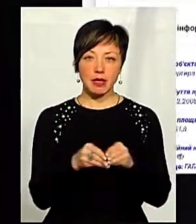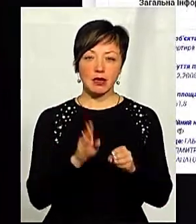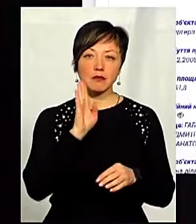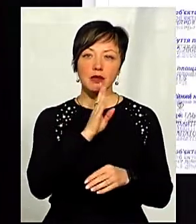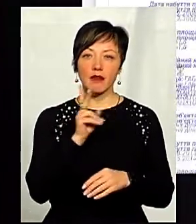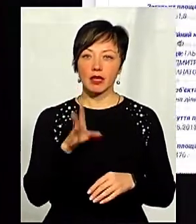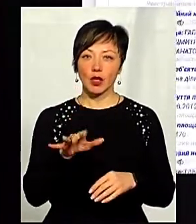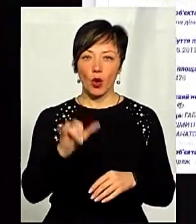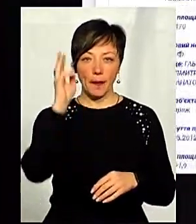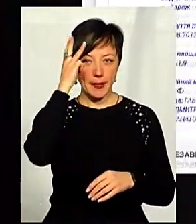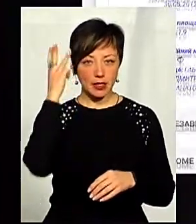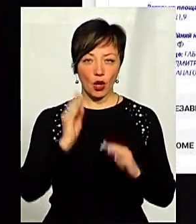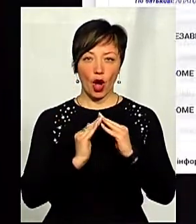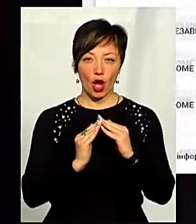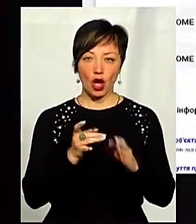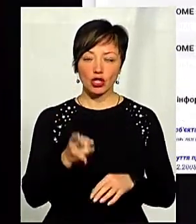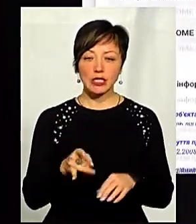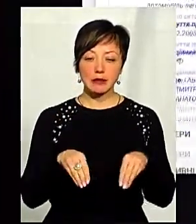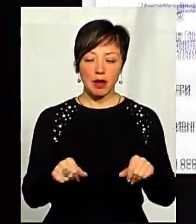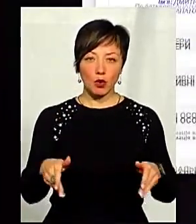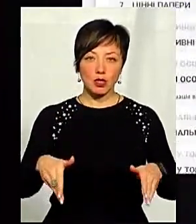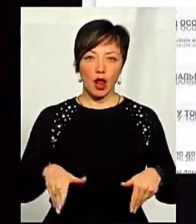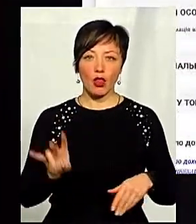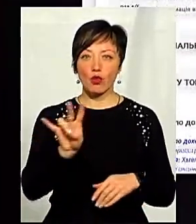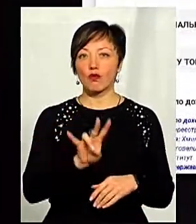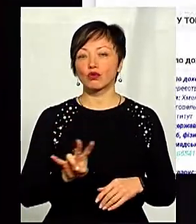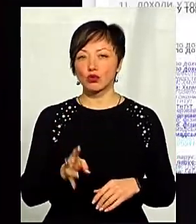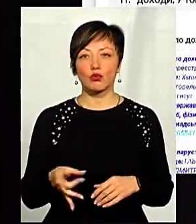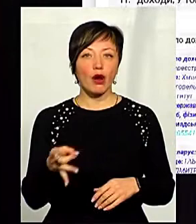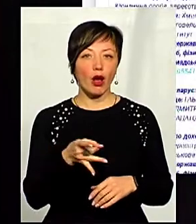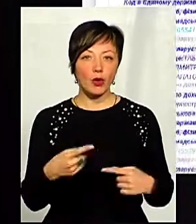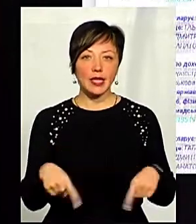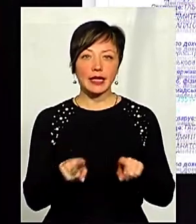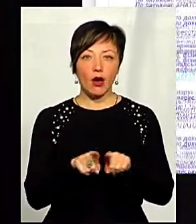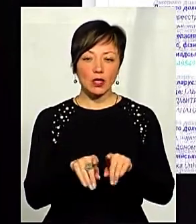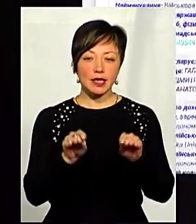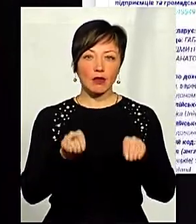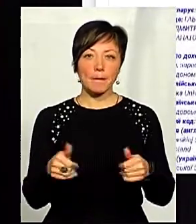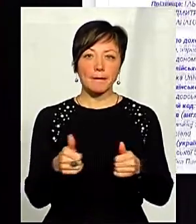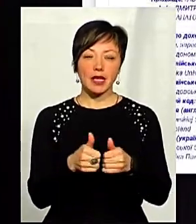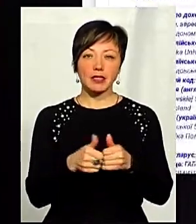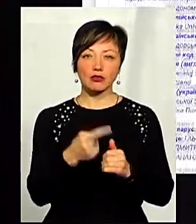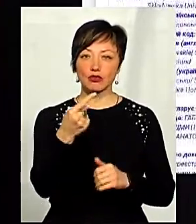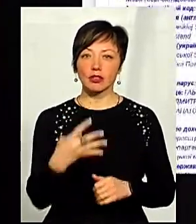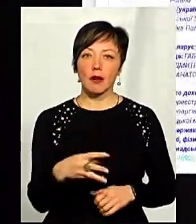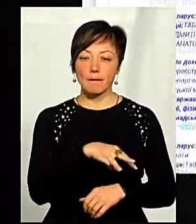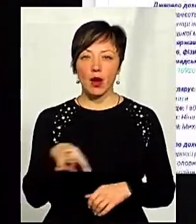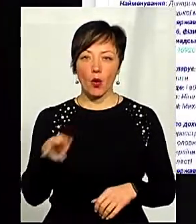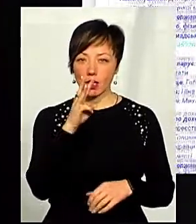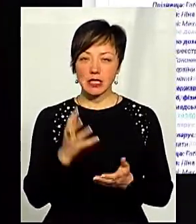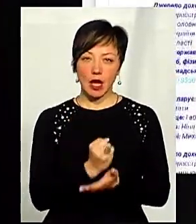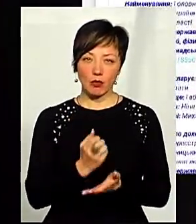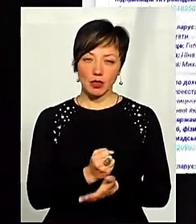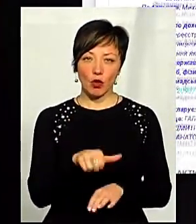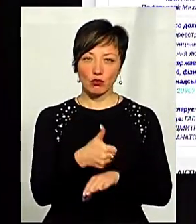квартиру у Хмельницькому і Гараж, земельну ділянку у Новоушицькому районі. Також задекларував близько четверті мільйона заробітку за